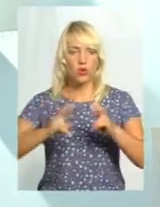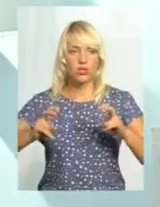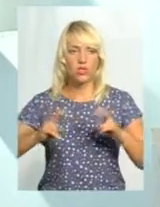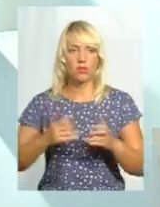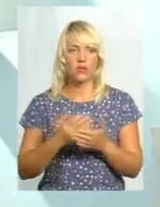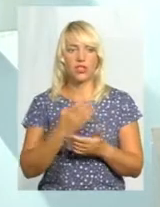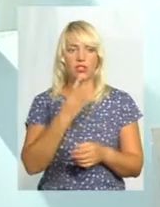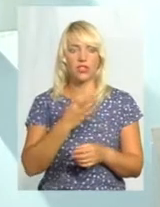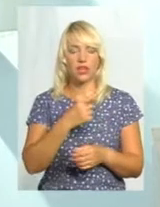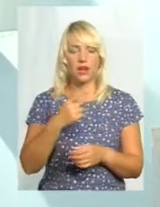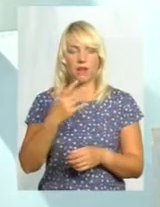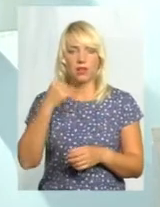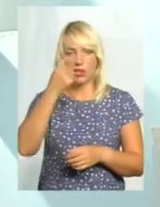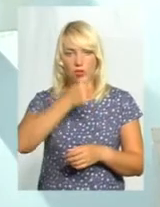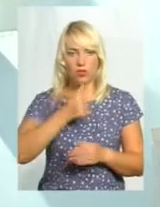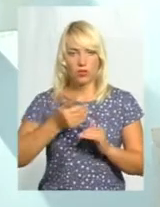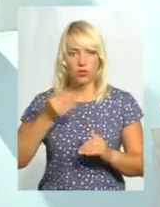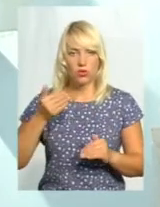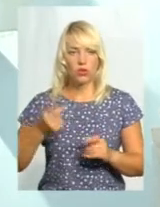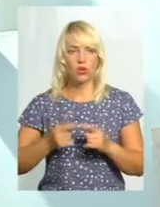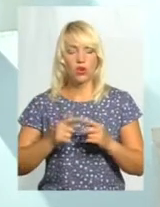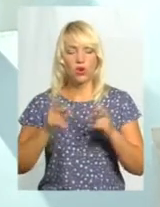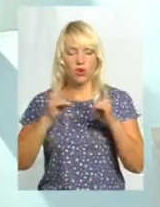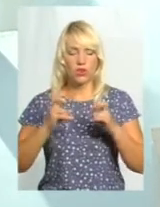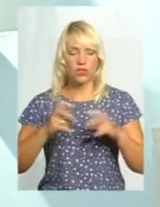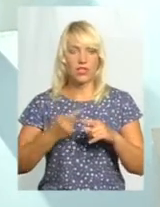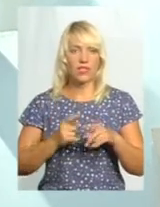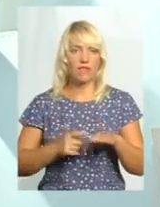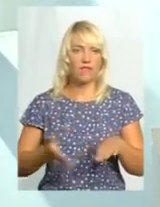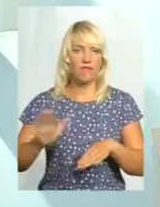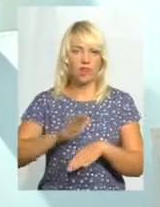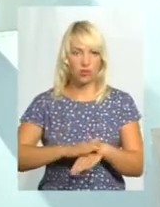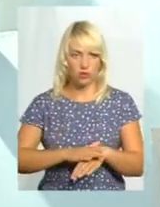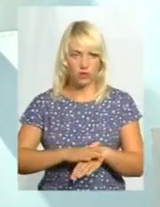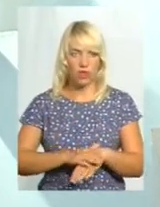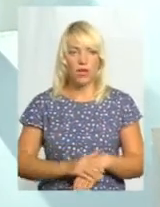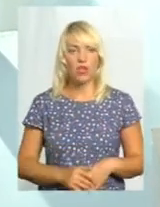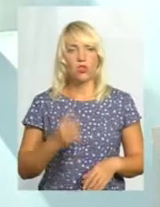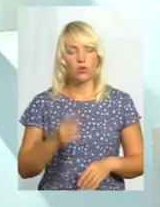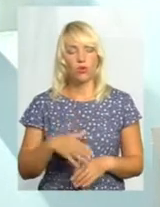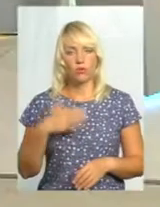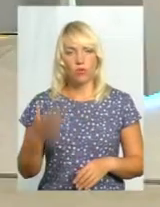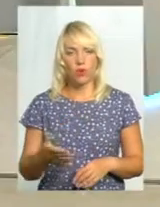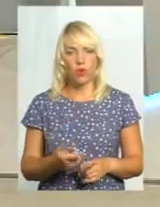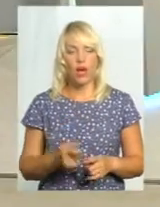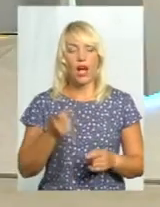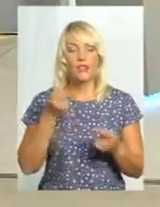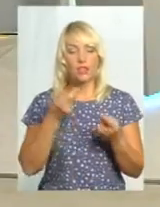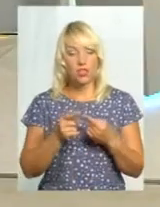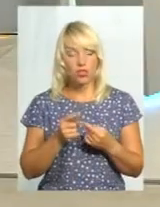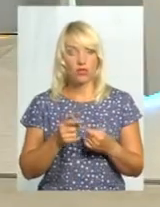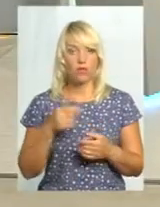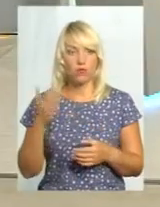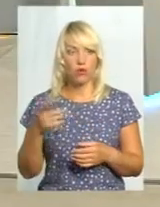-5 років до того, розслідувати це вже достатньо важко. З одного боку. З іншого боку, вони ж одразу звернулися в